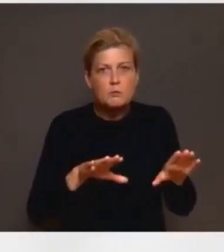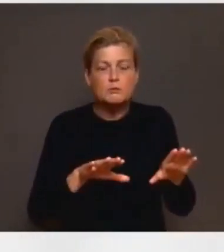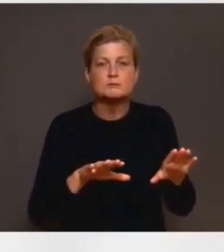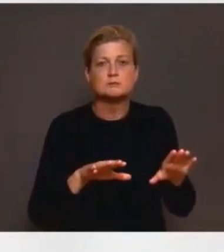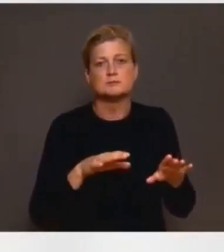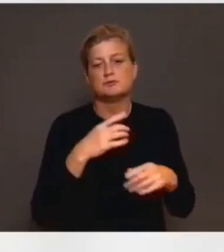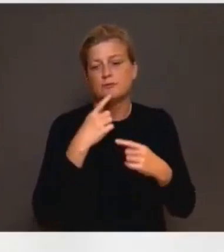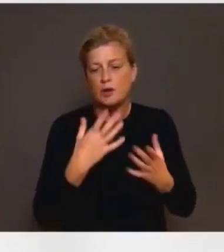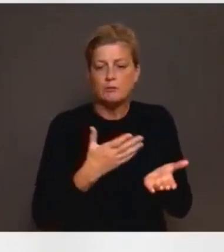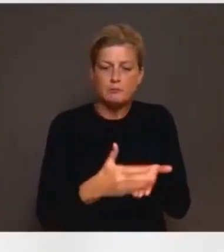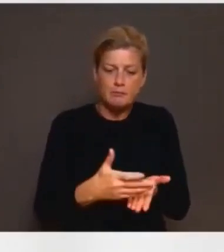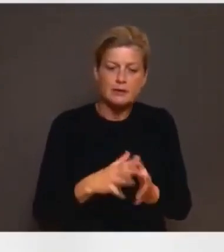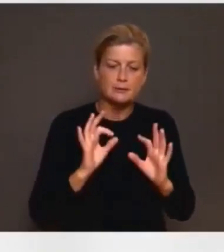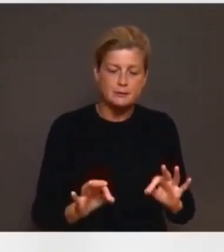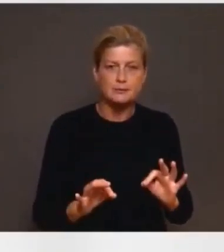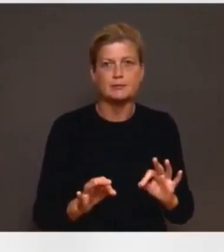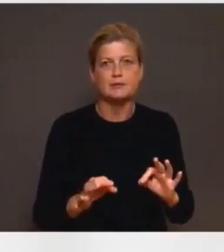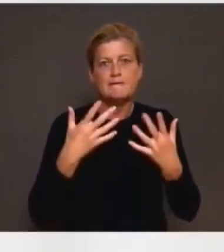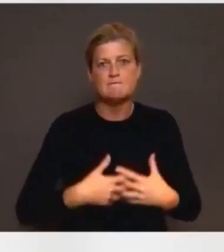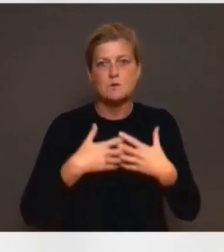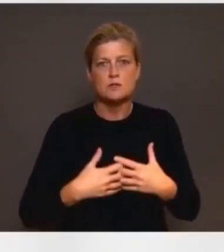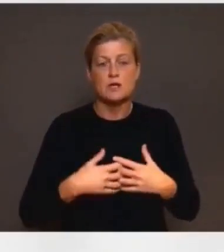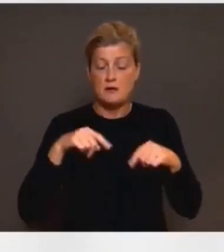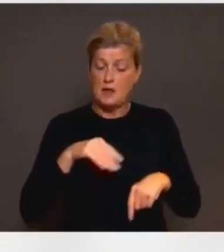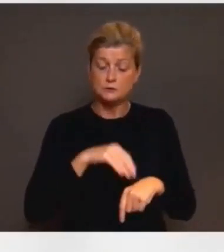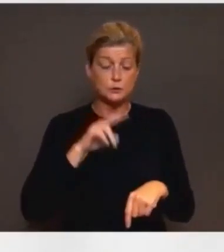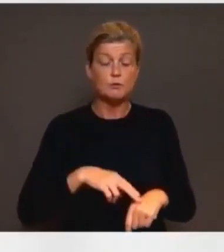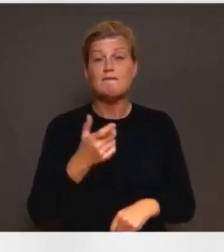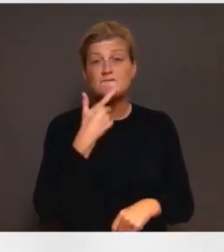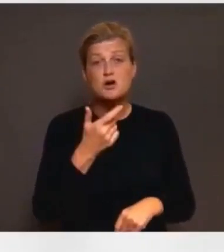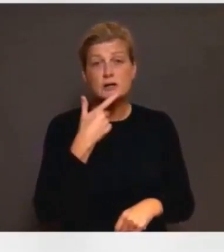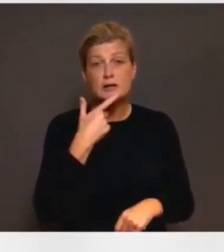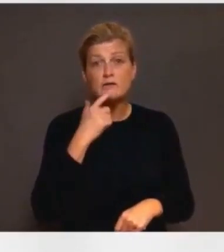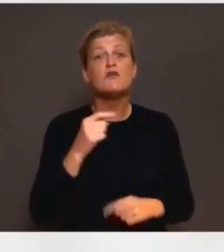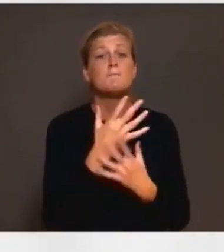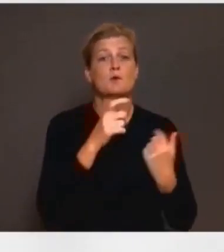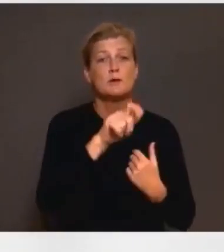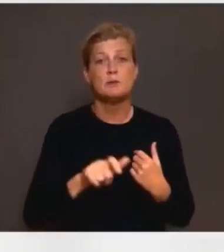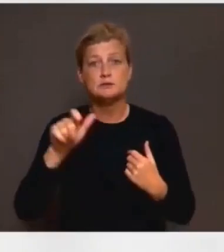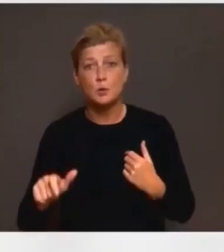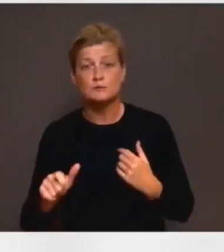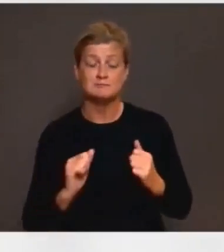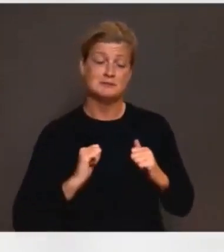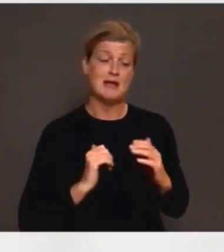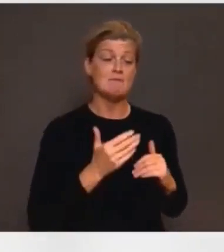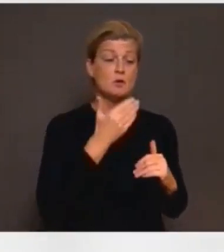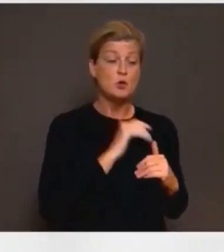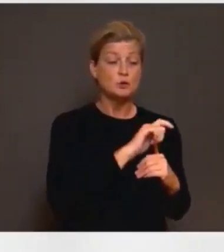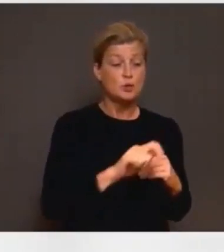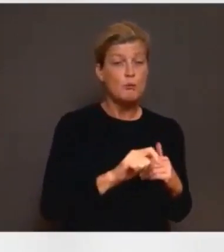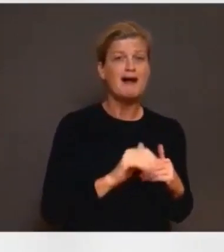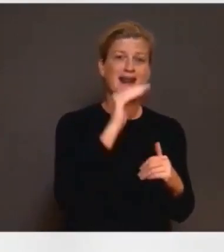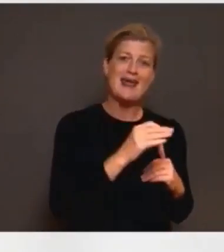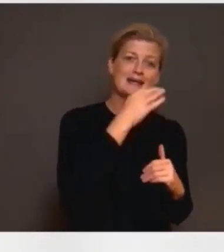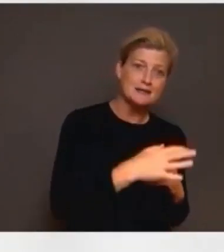exakt om vilket. Att det här är inte en sjukdom att leka med. Den här kan vara farlig för väldigt många. Även om riskerna är väldigt mycket mindre i de låga åldrarna. Så händer ju